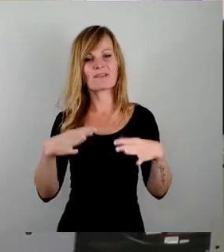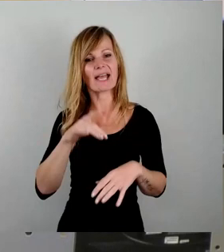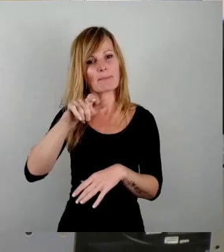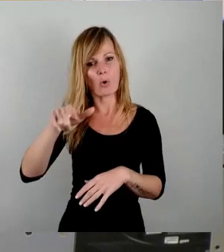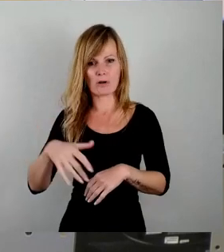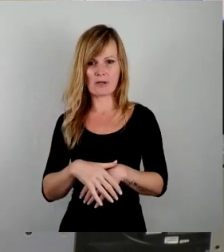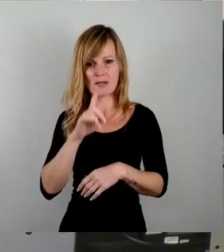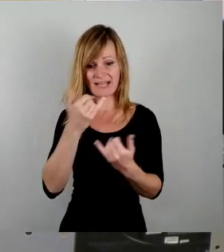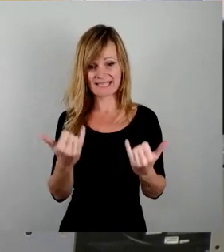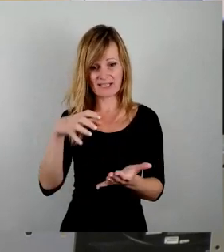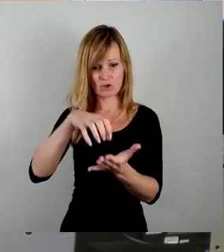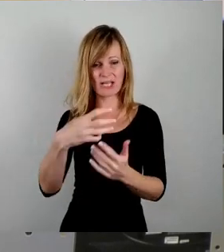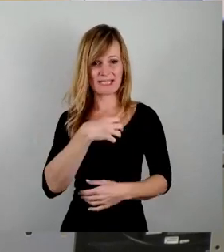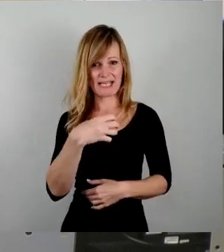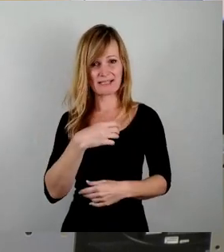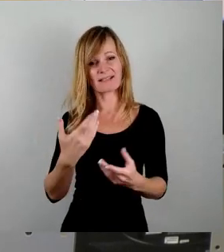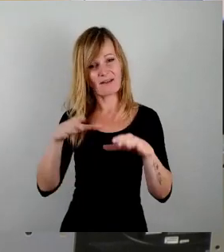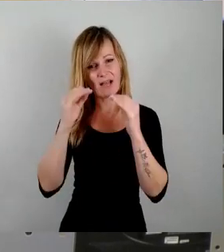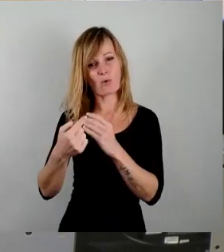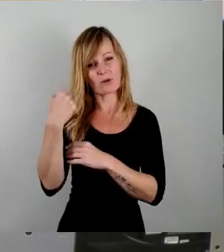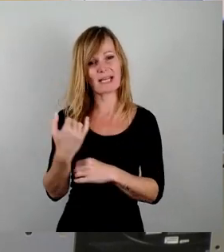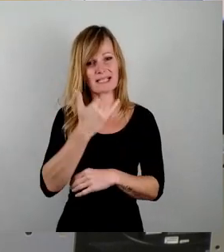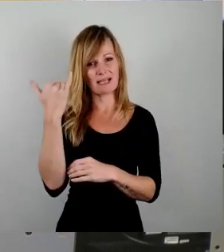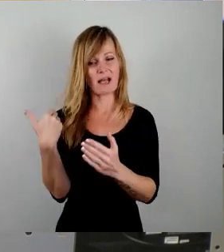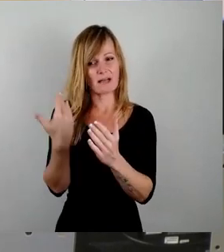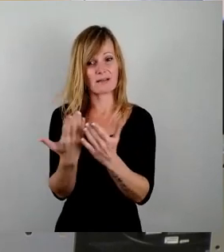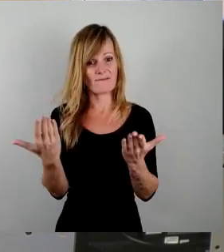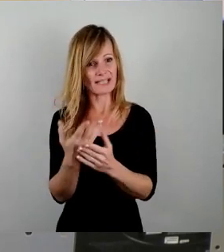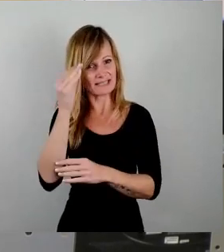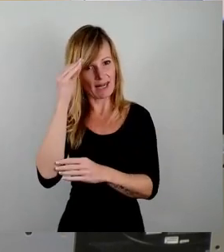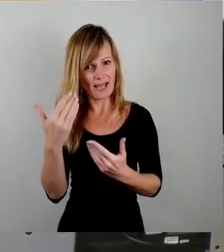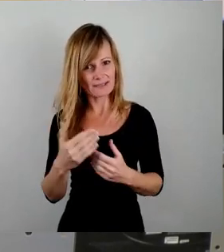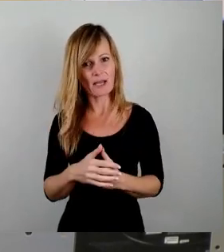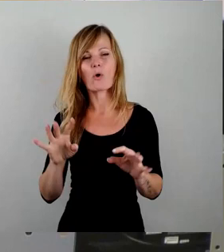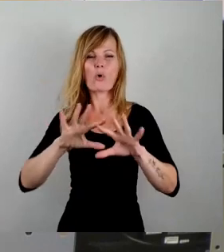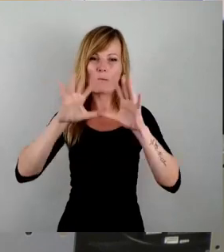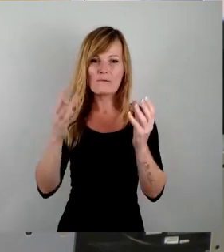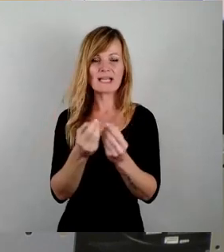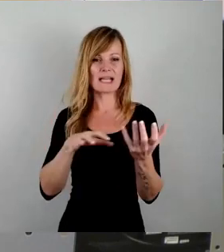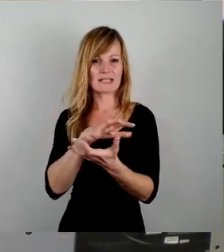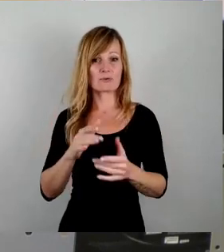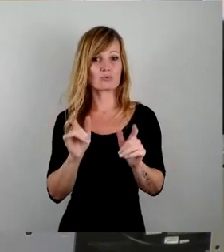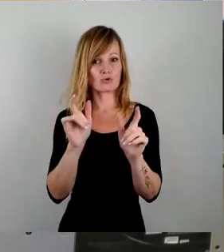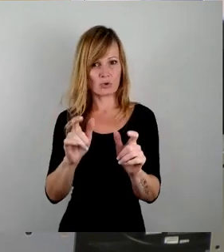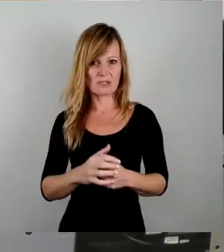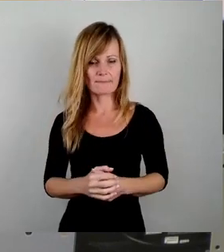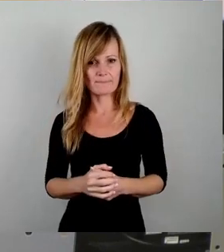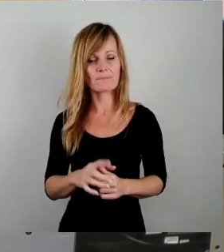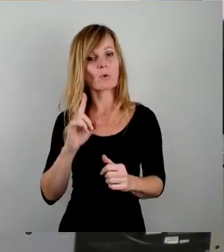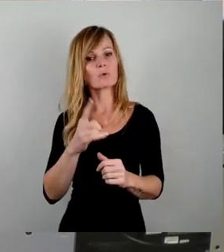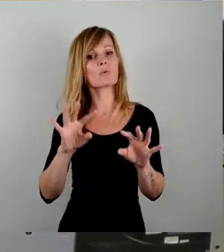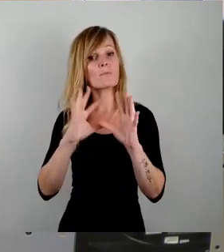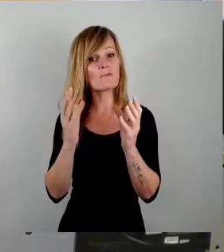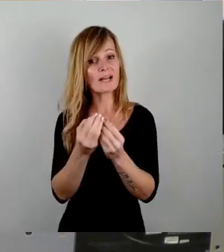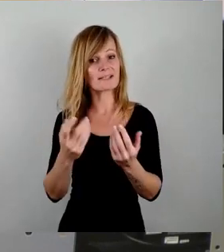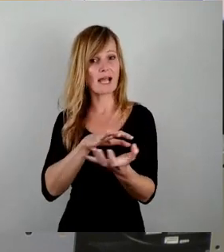Dresden eines nach den Erfahrungen der vergangenen Jahre gelernt hat, dann ist es umfassenden Katastrophenschutz und ein umfassendes